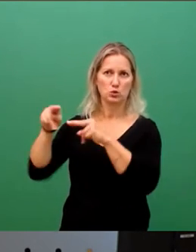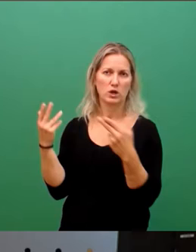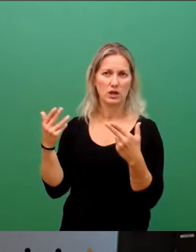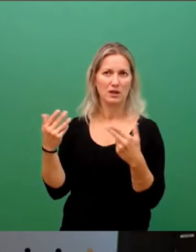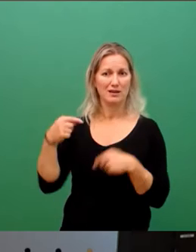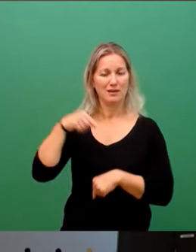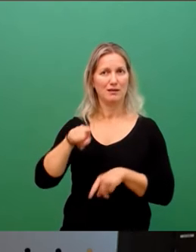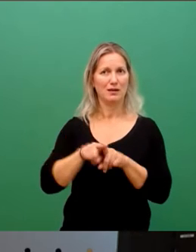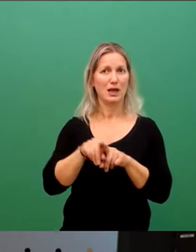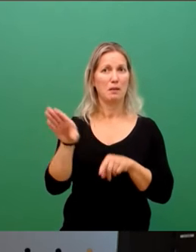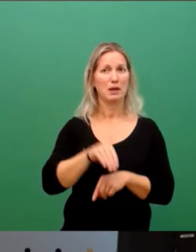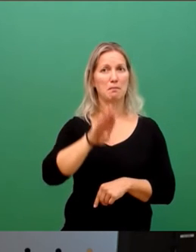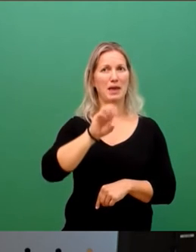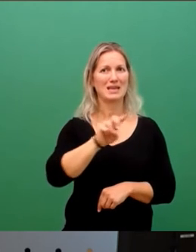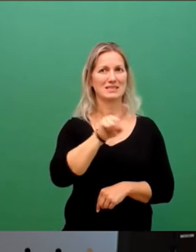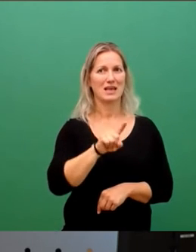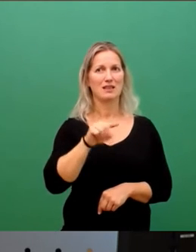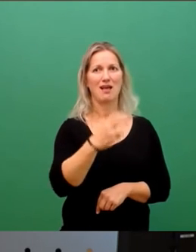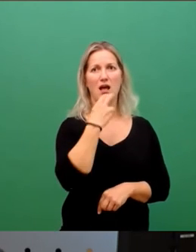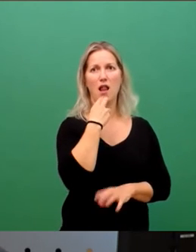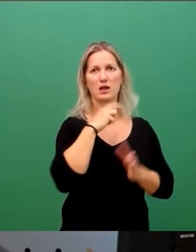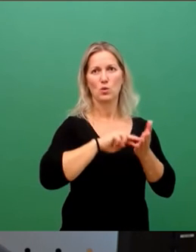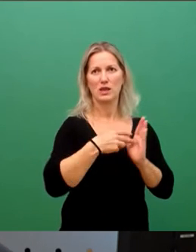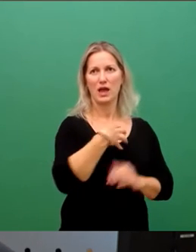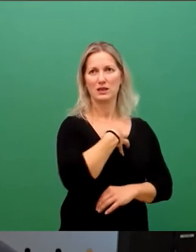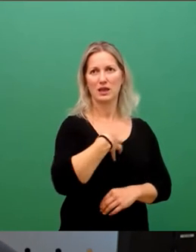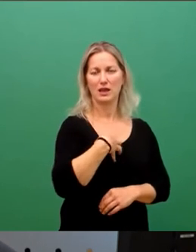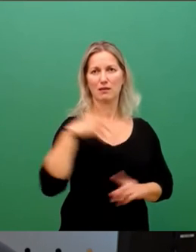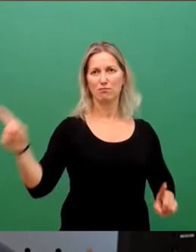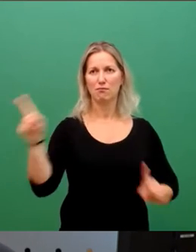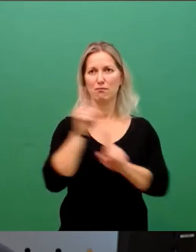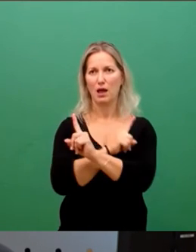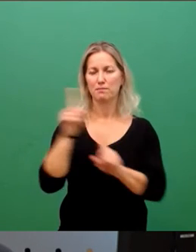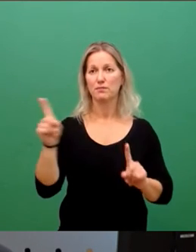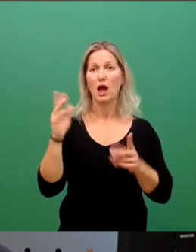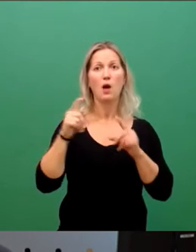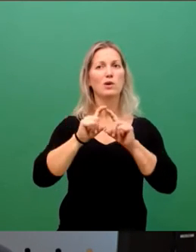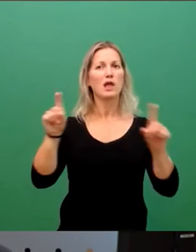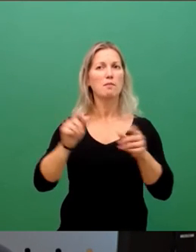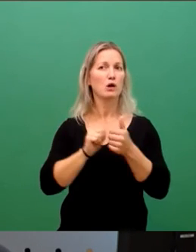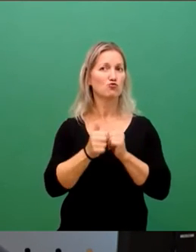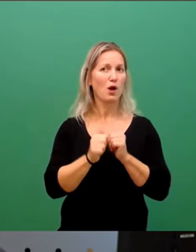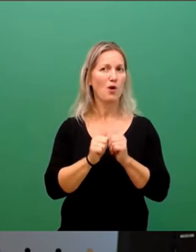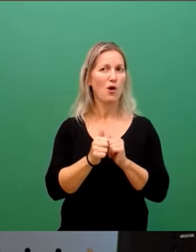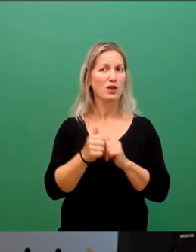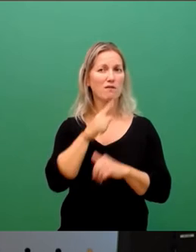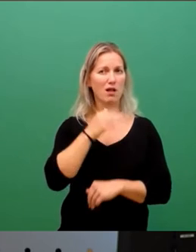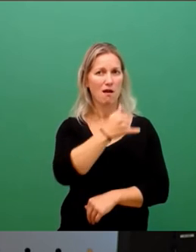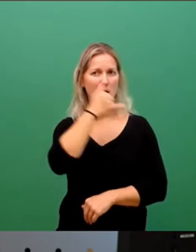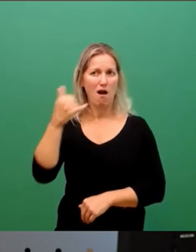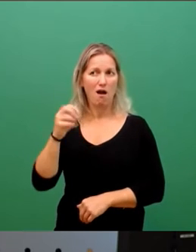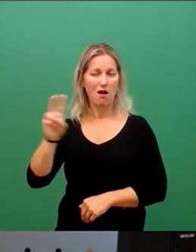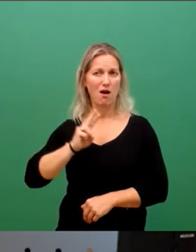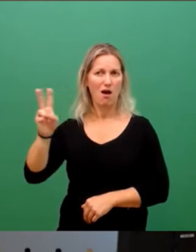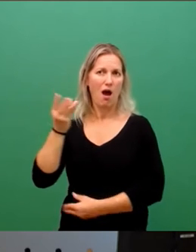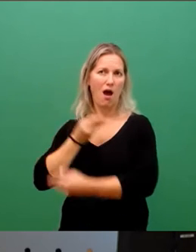Elektrotechnik in Dresden. Und dann das Thema Sport, wo es seit Jahren auch ein geliebtes, einen Austausch gerade bei